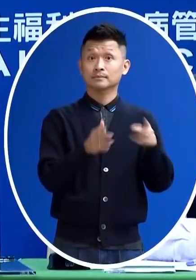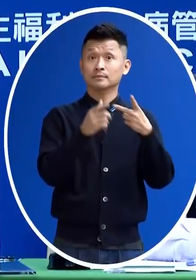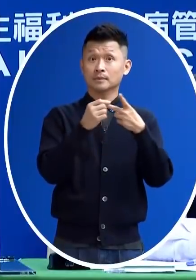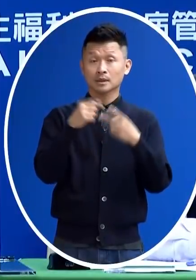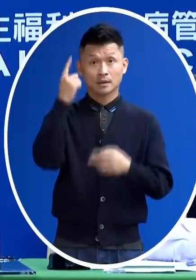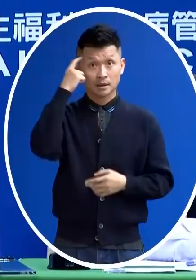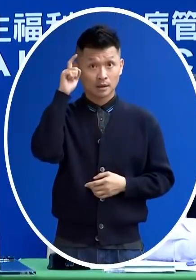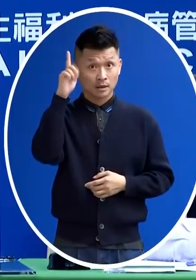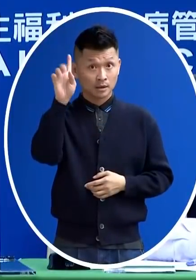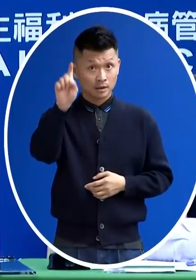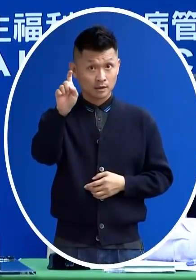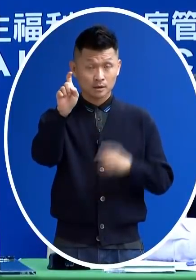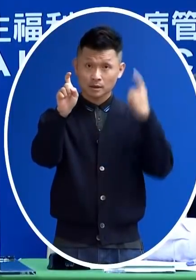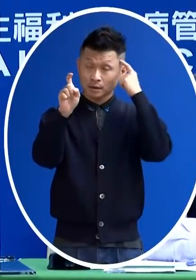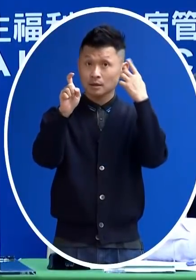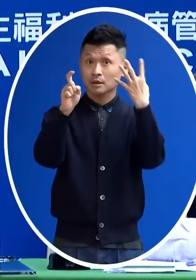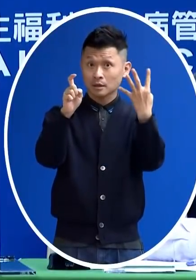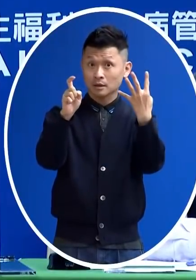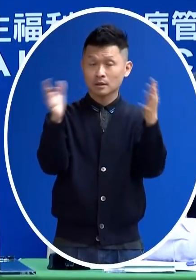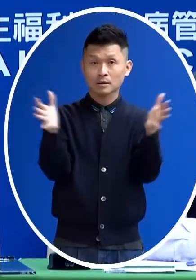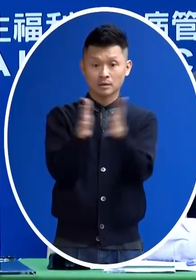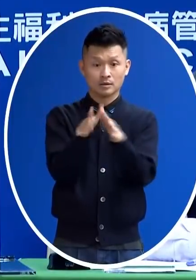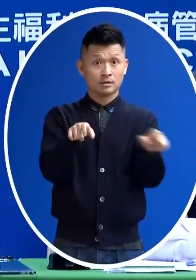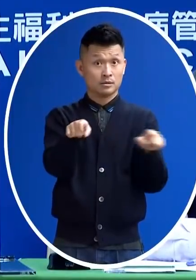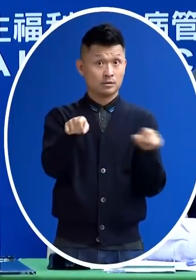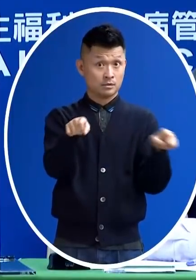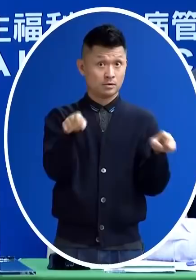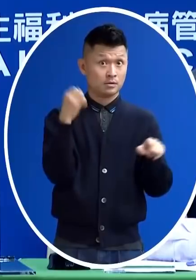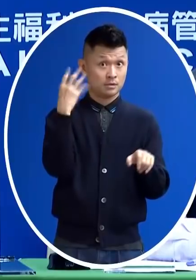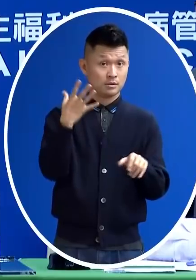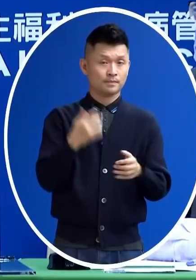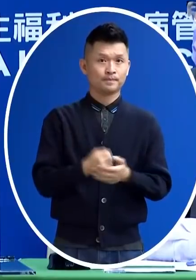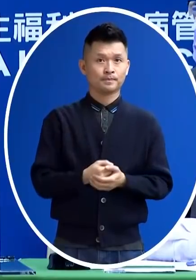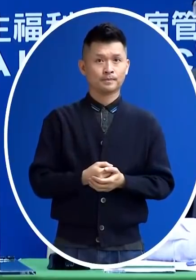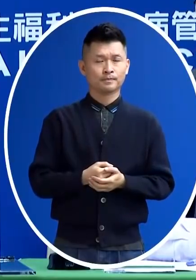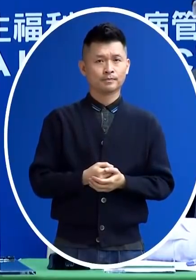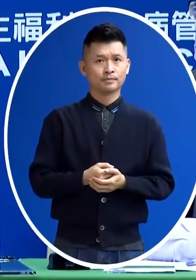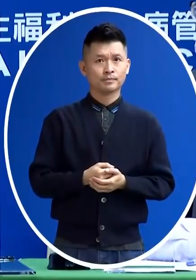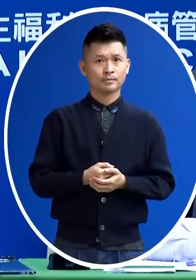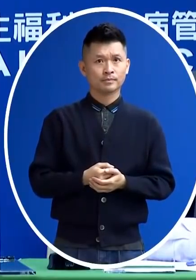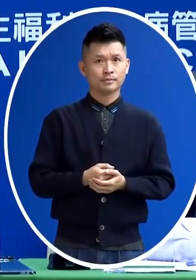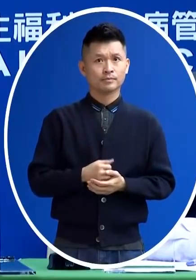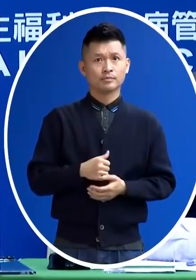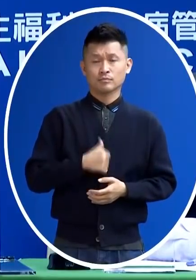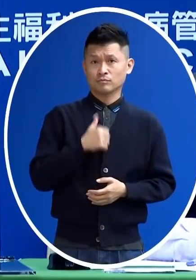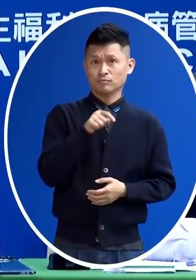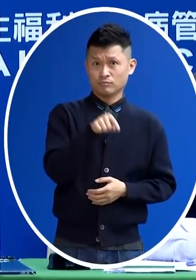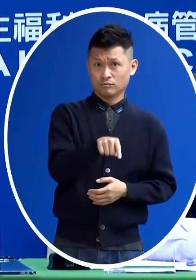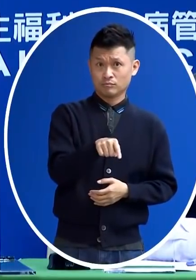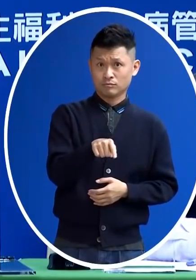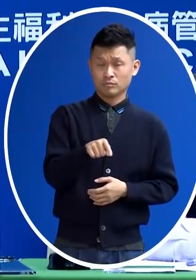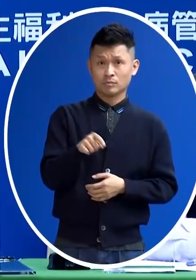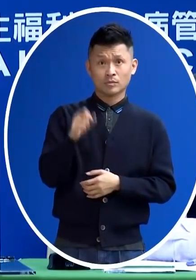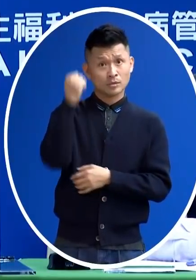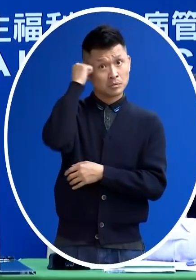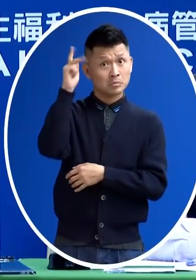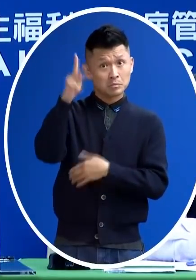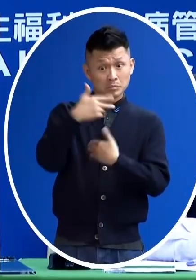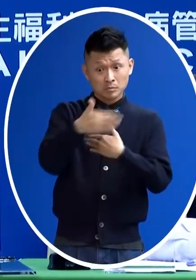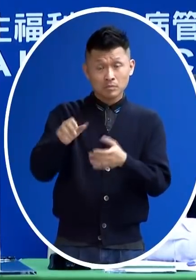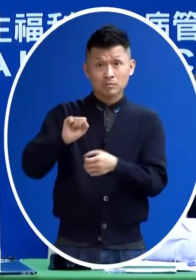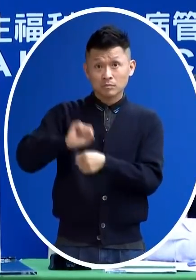十家事 十家事我有看過一下 他說十家事事實上是沒有辦法增加量能